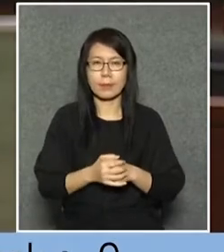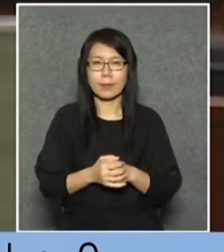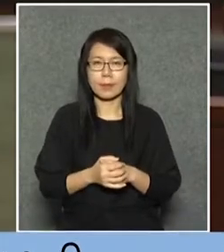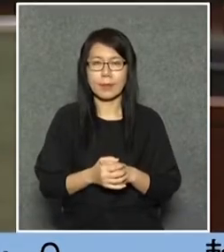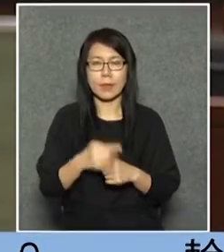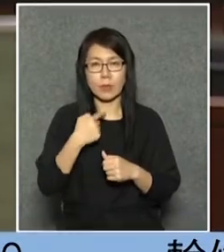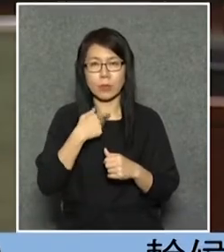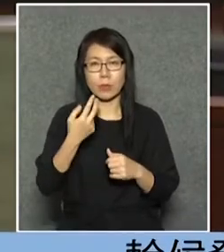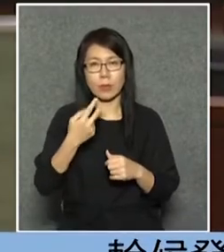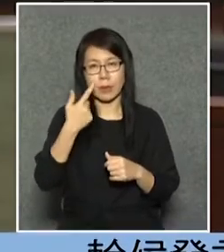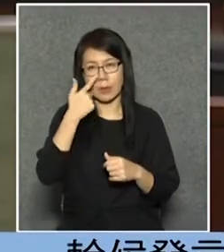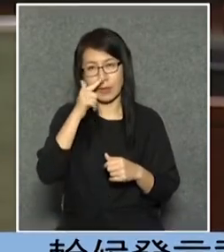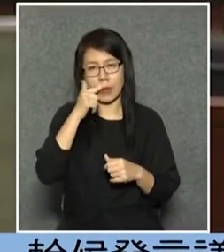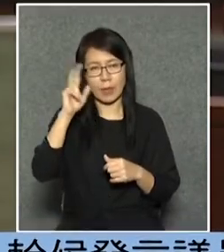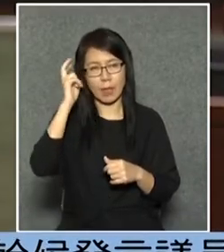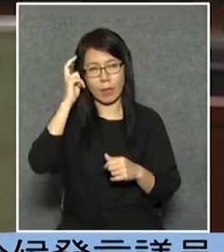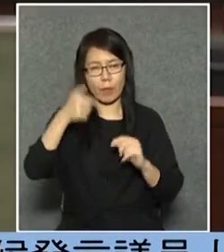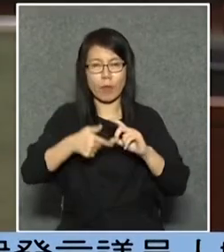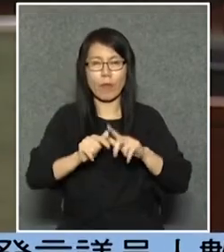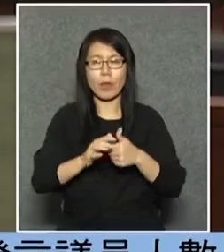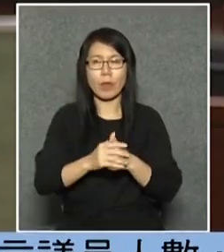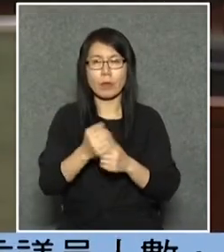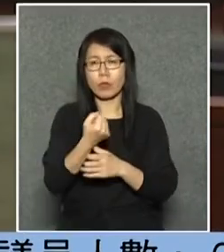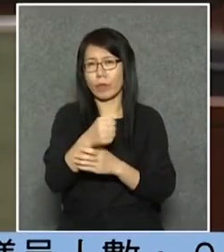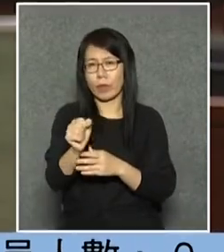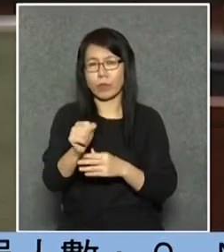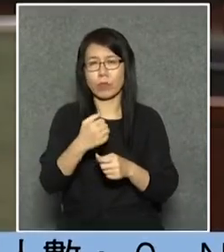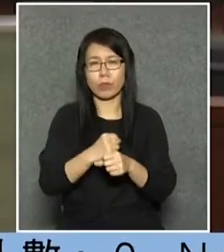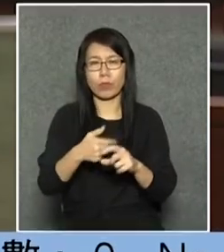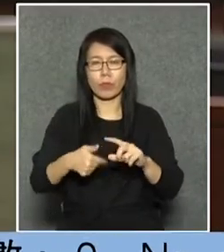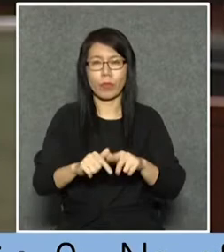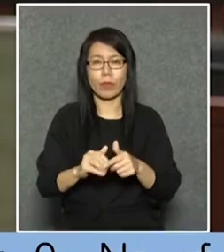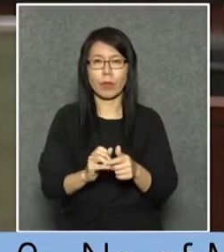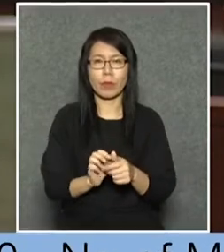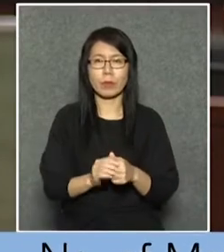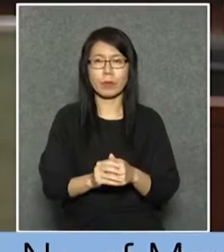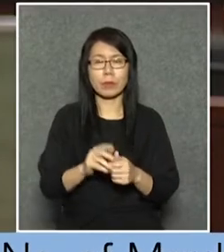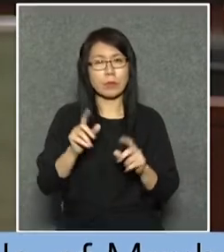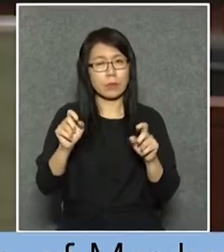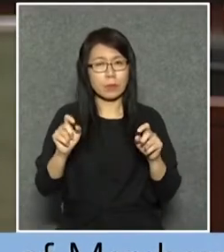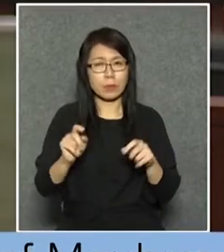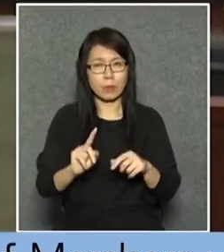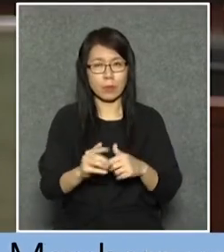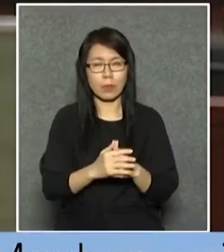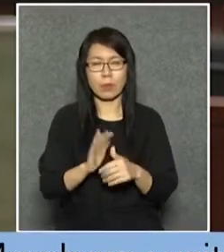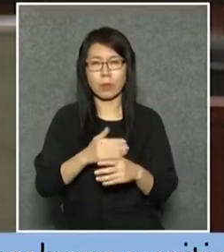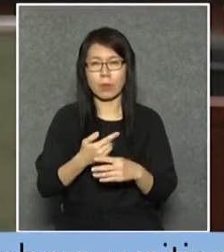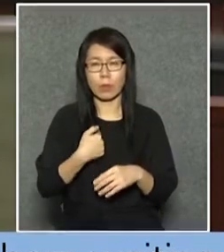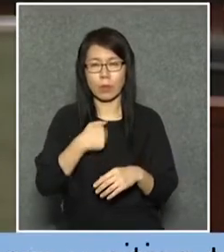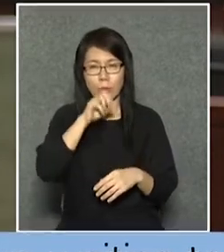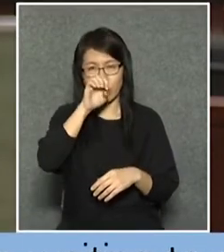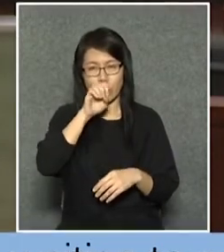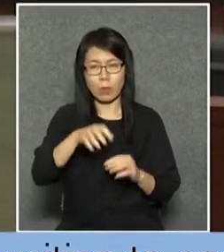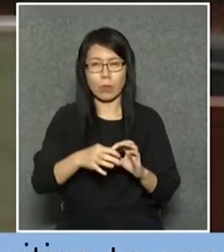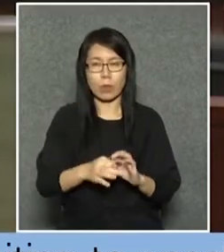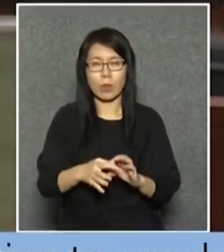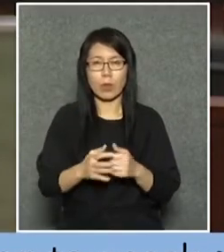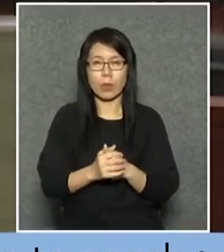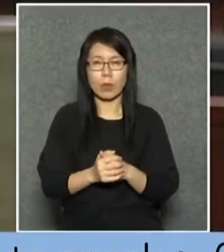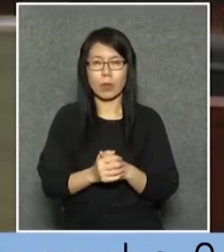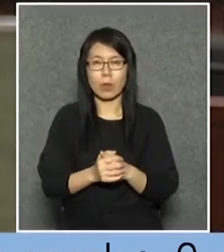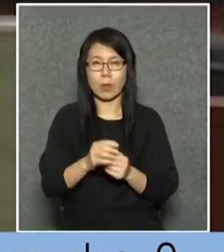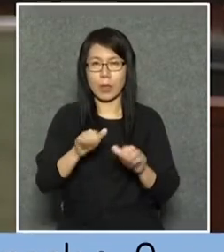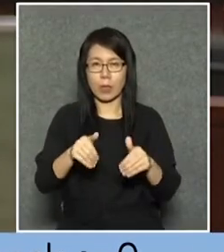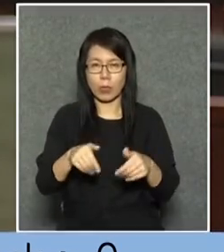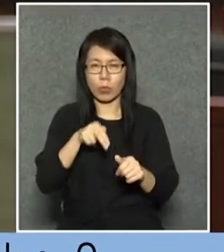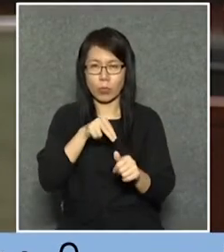一個全新的思維所以其實我是反對這樣做原因是什麼呢當我們講的利用管制計劃之不